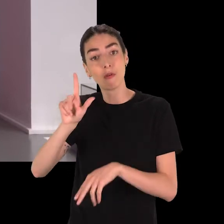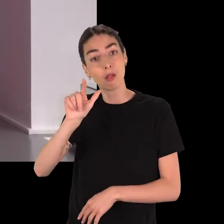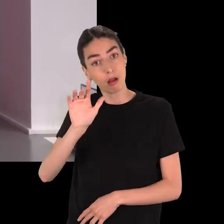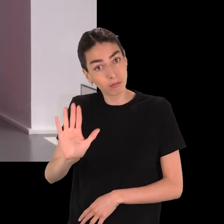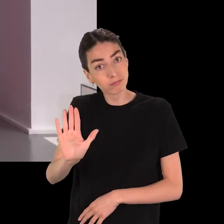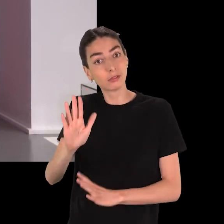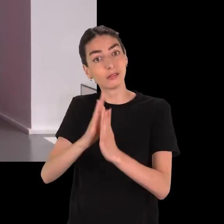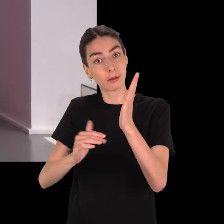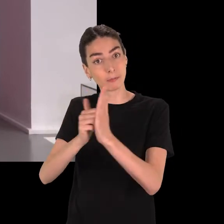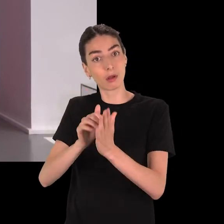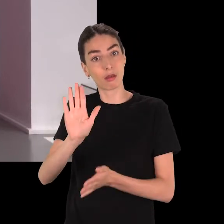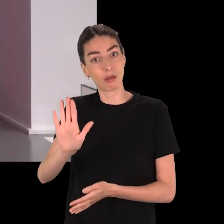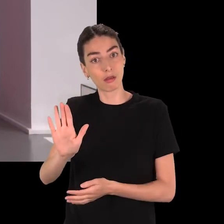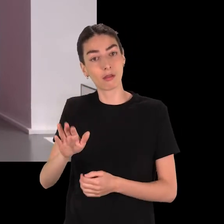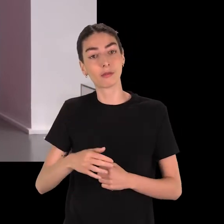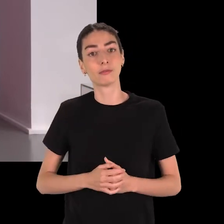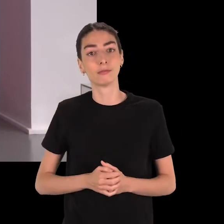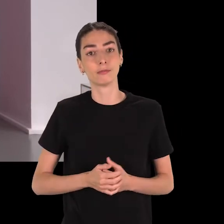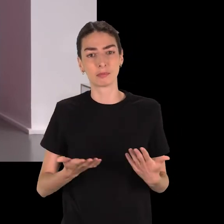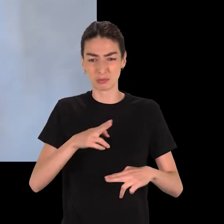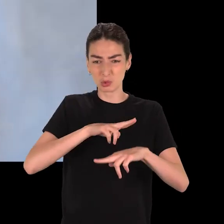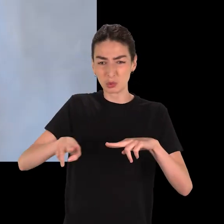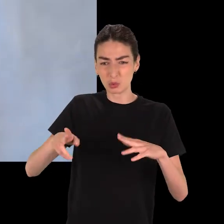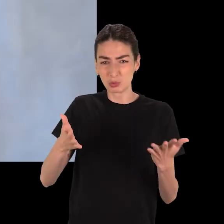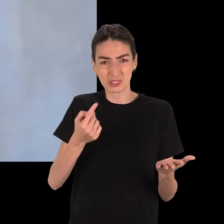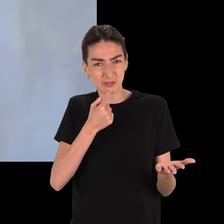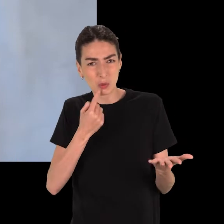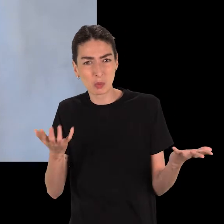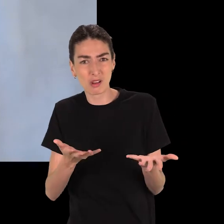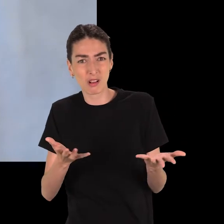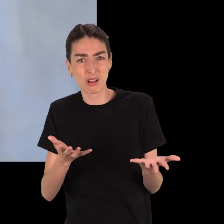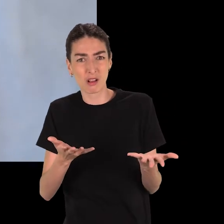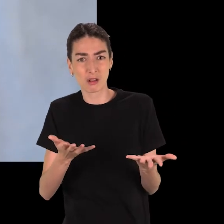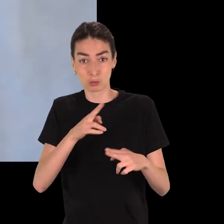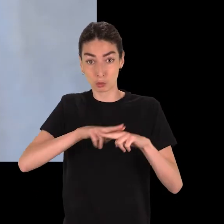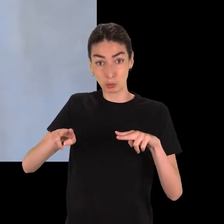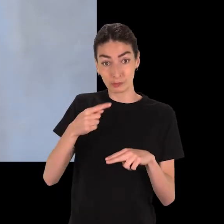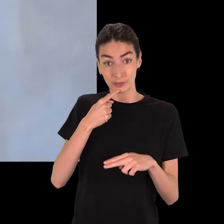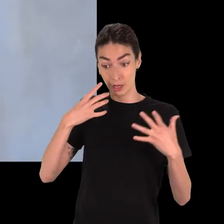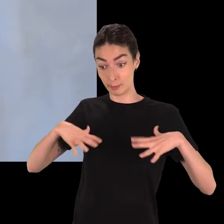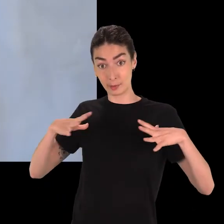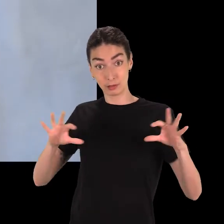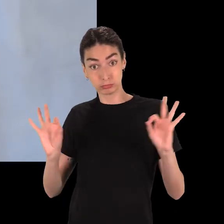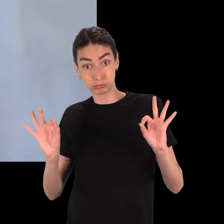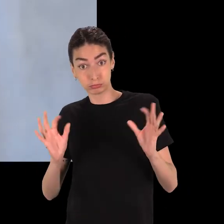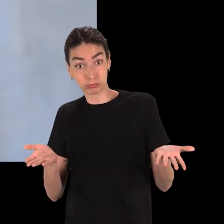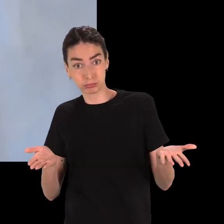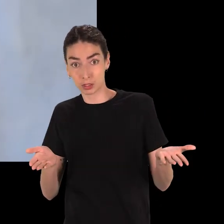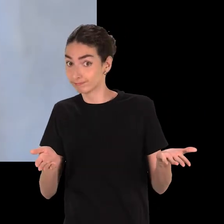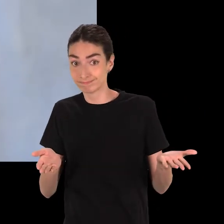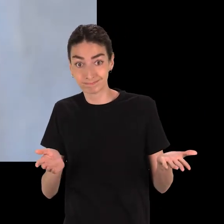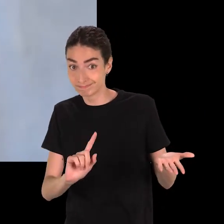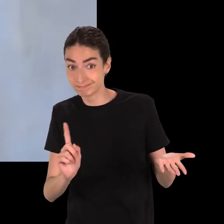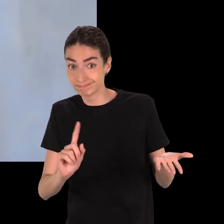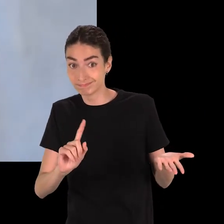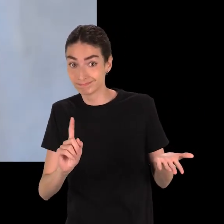la nudité permet de représenter un certain nombre de valeurs. Mais il faut déjà déterminer ce qu'est la nudité. Car être nu, cela ne signifie